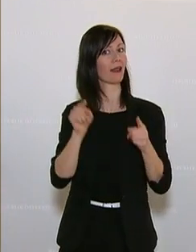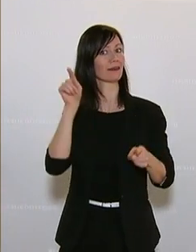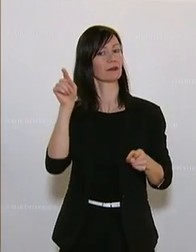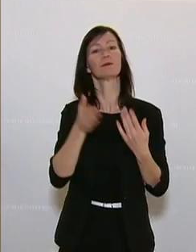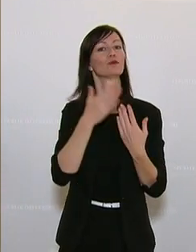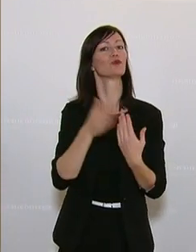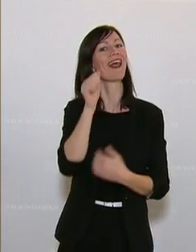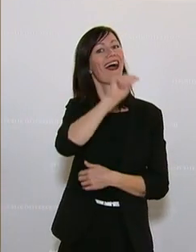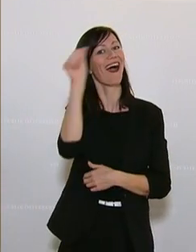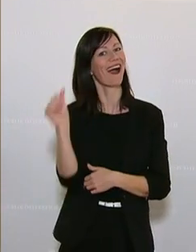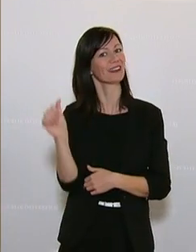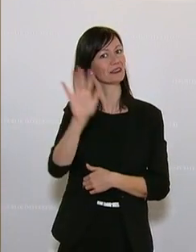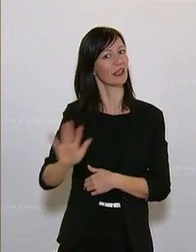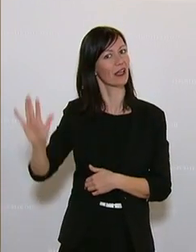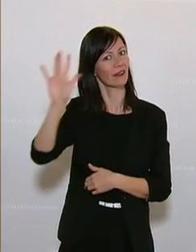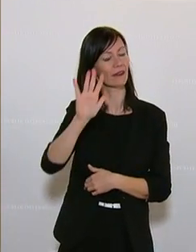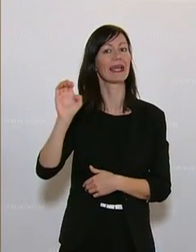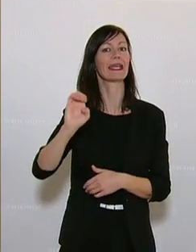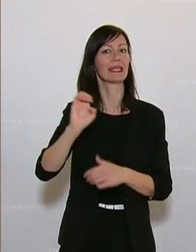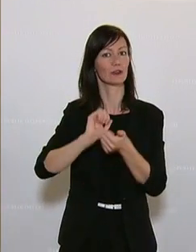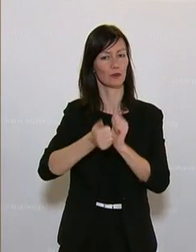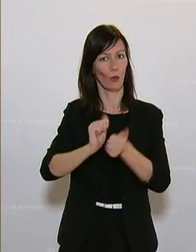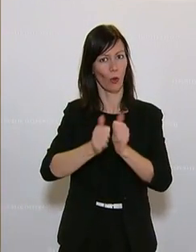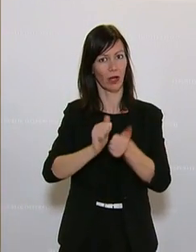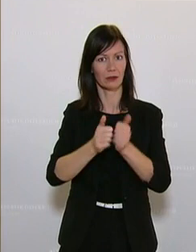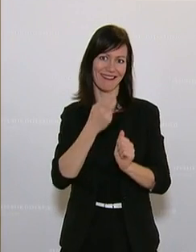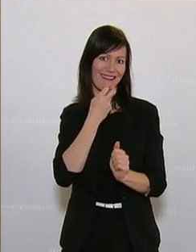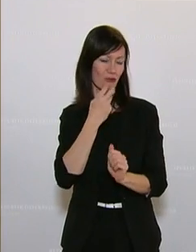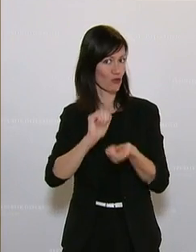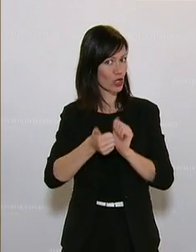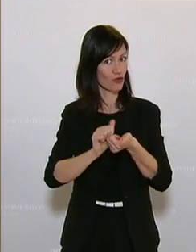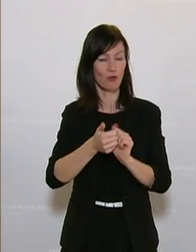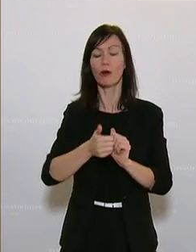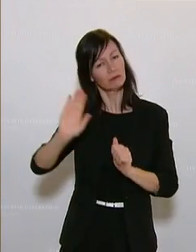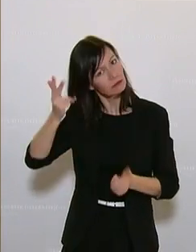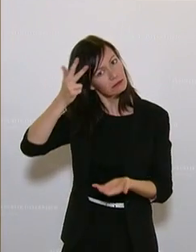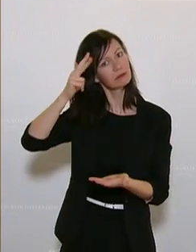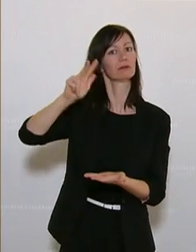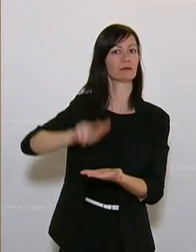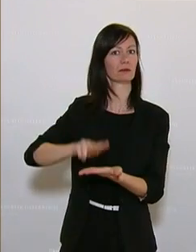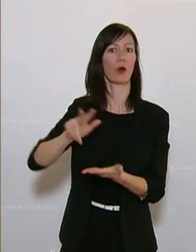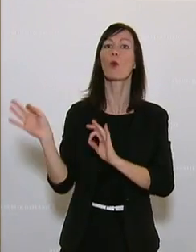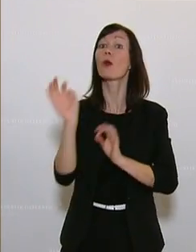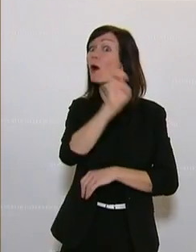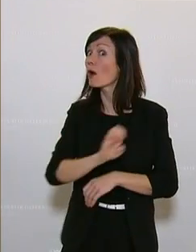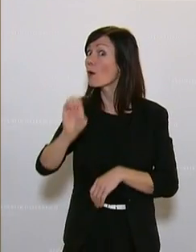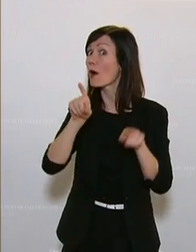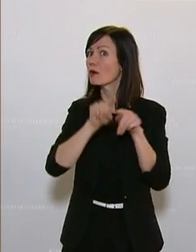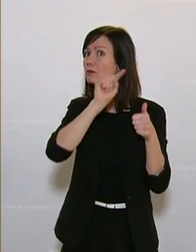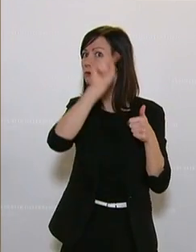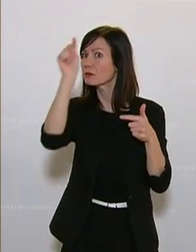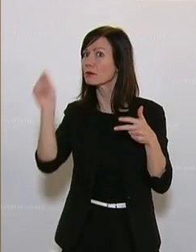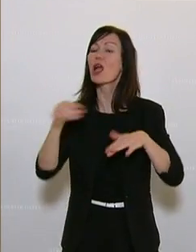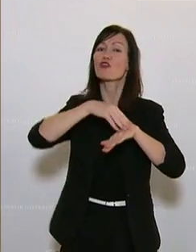Beispiel an einen asiatischen Raum, wo der E-Sport schon länger als Sport anerkannt ist. Oder auch an einige europäische Staaten, wie etwa